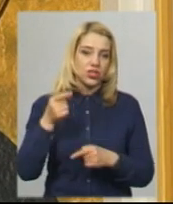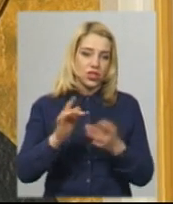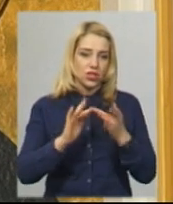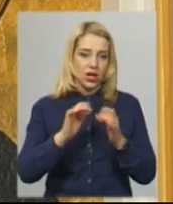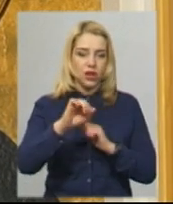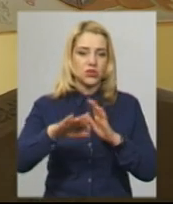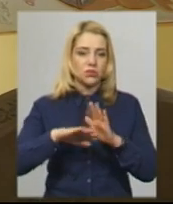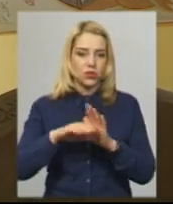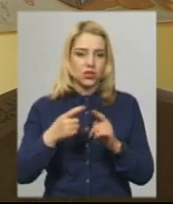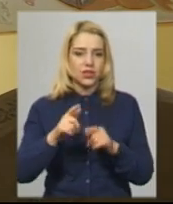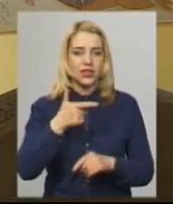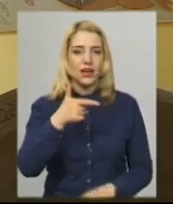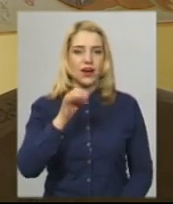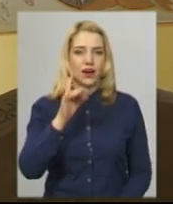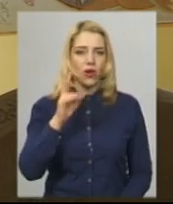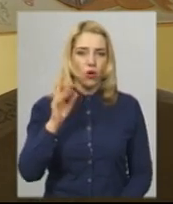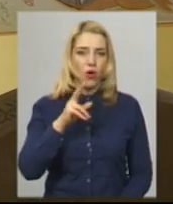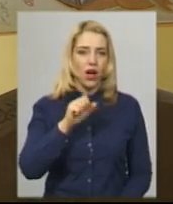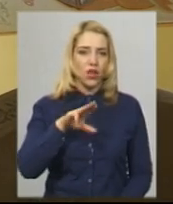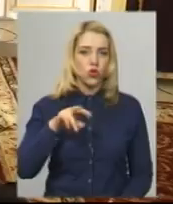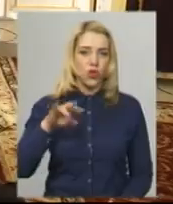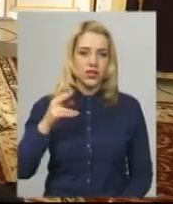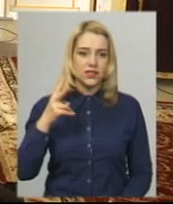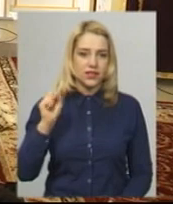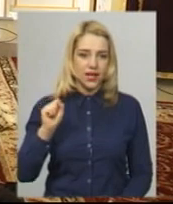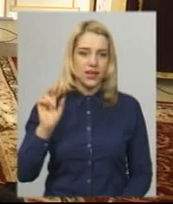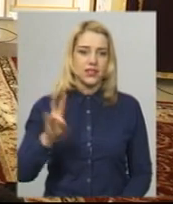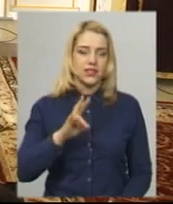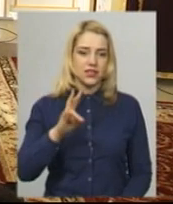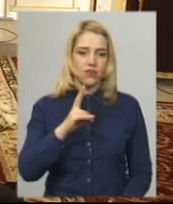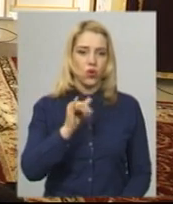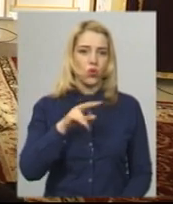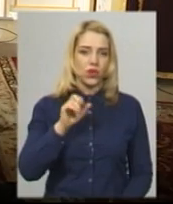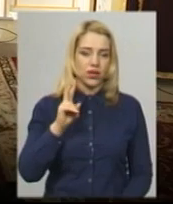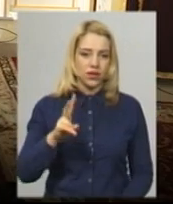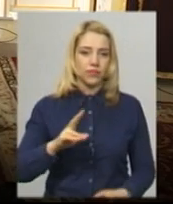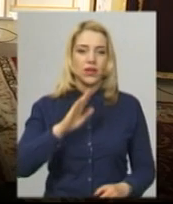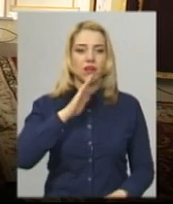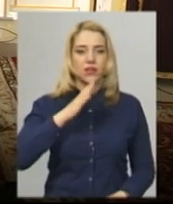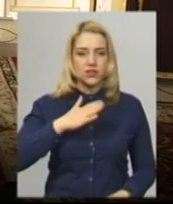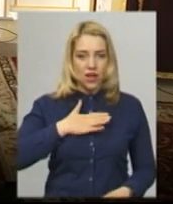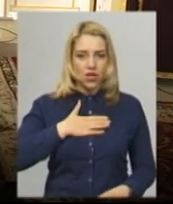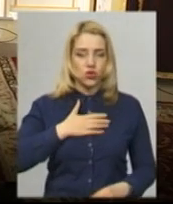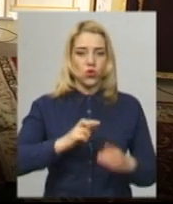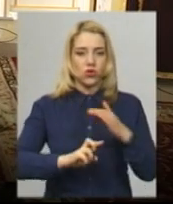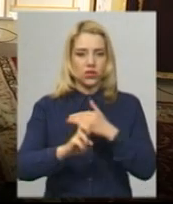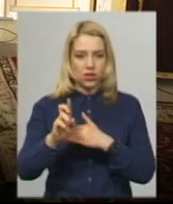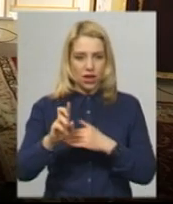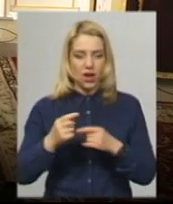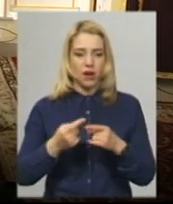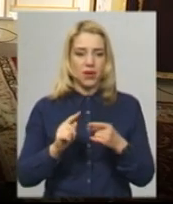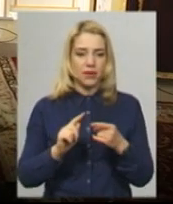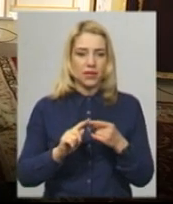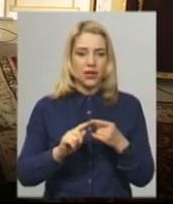епархією Української греко-католицької церкви Іван Кулик. Зокрема, з нашого катедрального храму Різдва Пресвятої